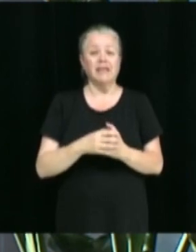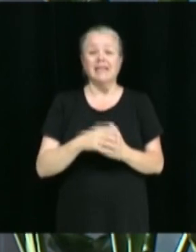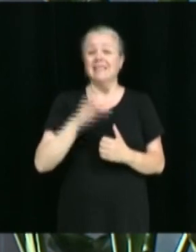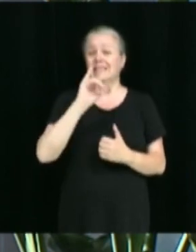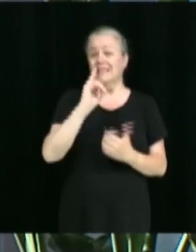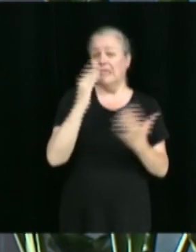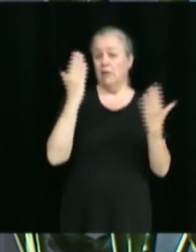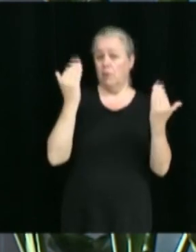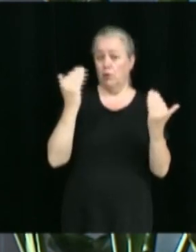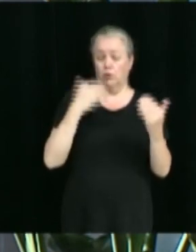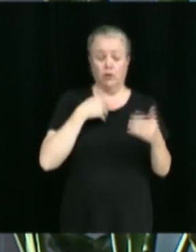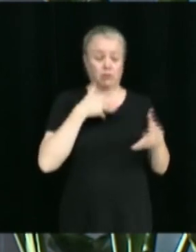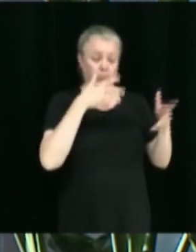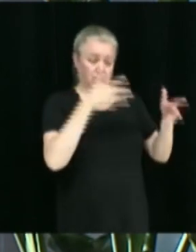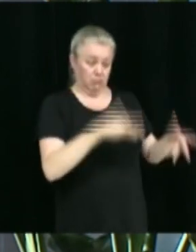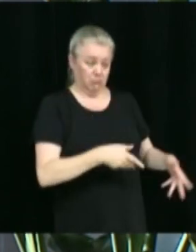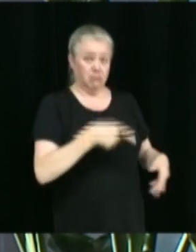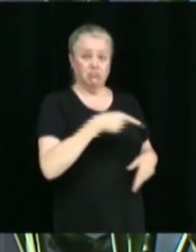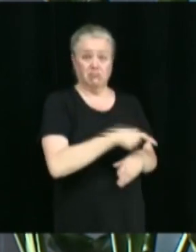'excédent affecté au cours d'eau.